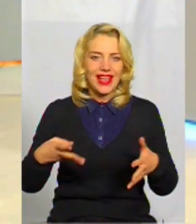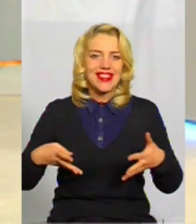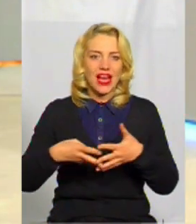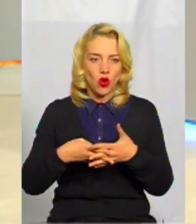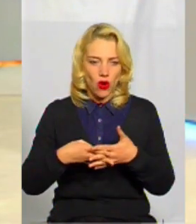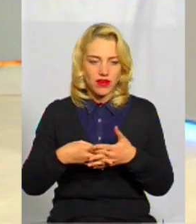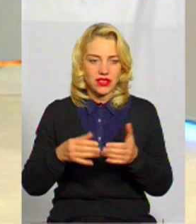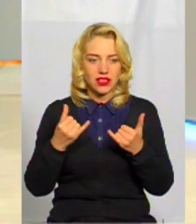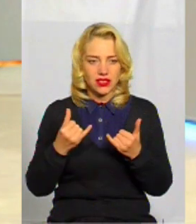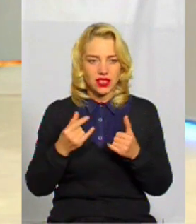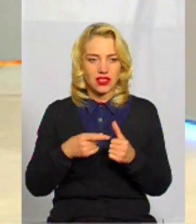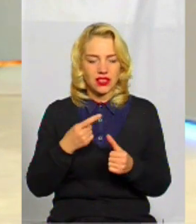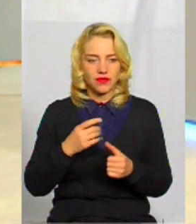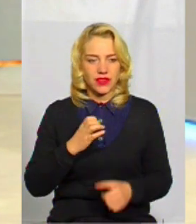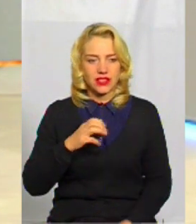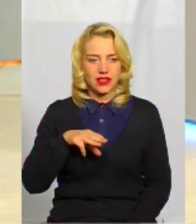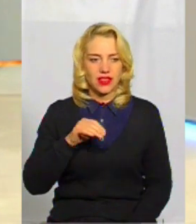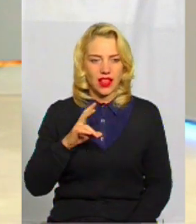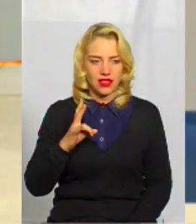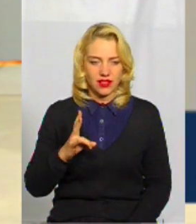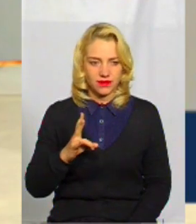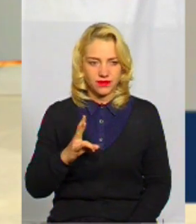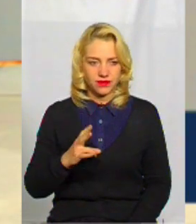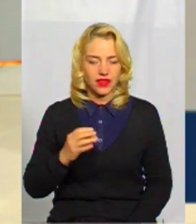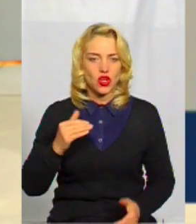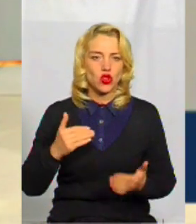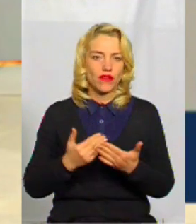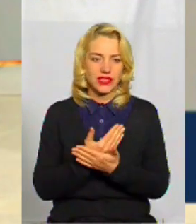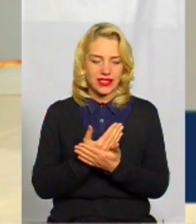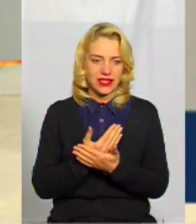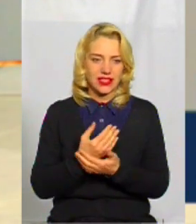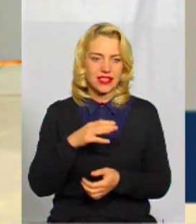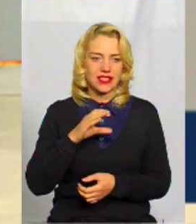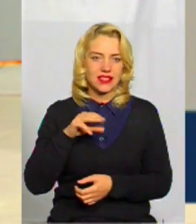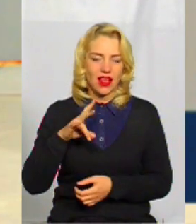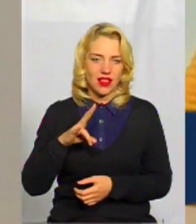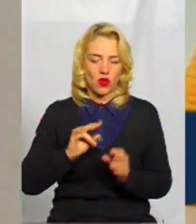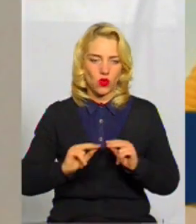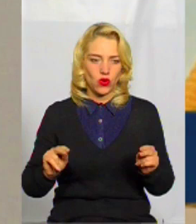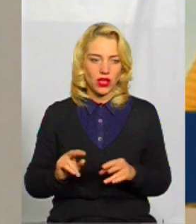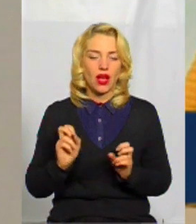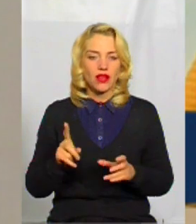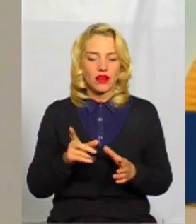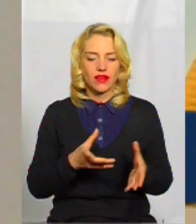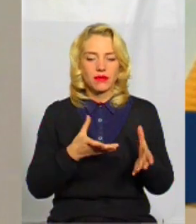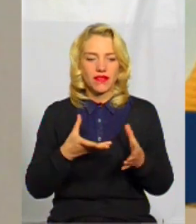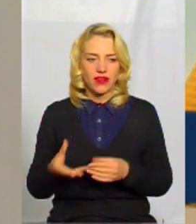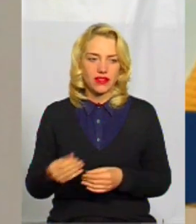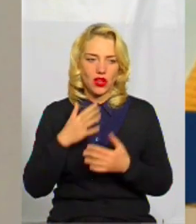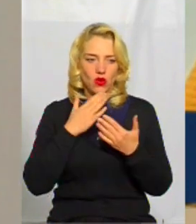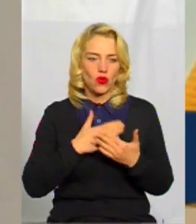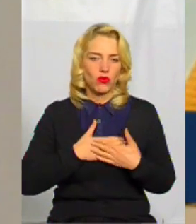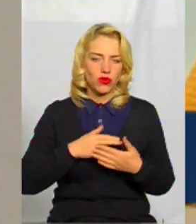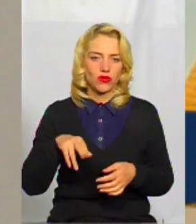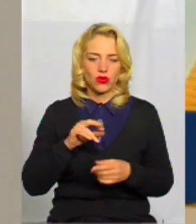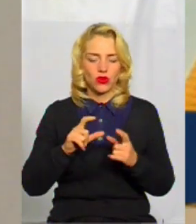ну, я не знаю, ми назвам їх, напевне, STEM-уроки. Інноваційні STEM-уроки. Інноваційні STEM-уроки. А от, а як ви прививаєте любов до хімії? Ой,